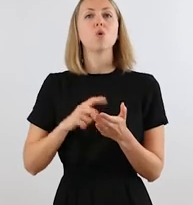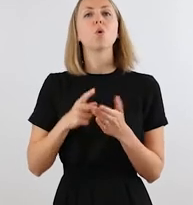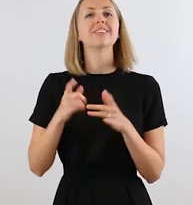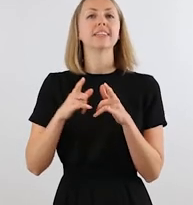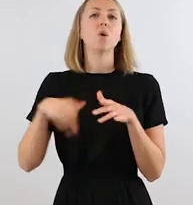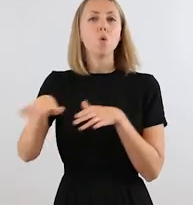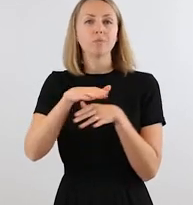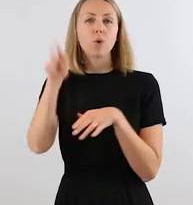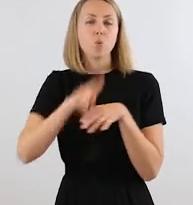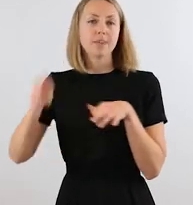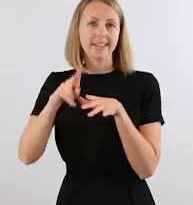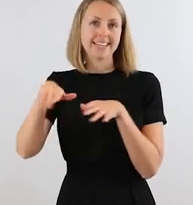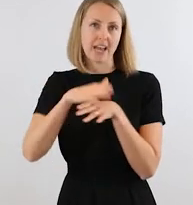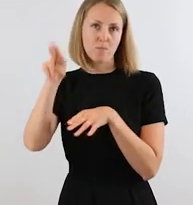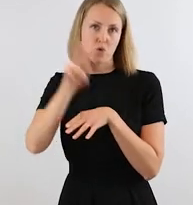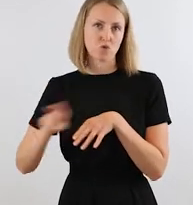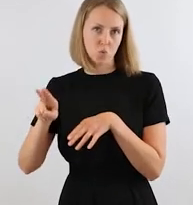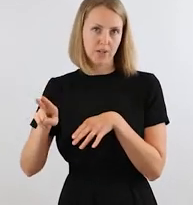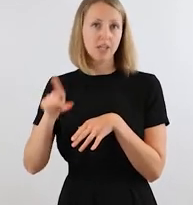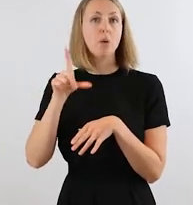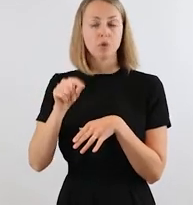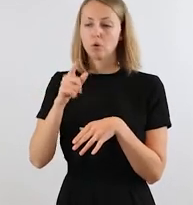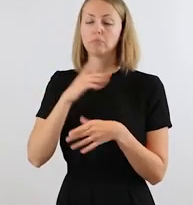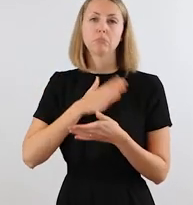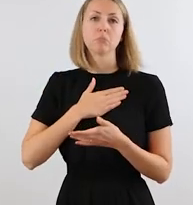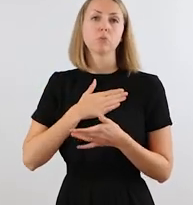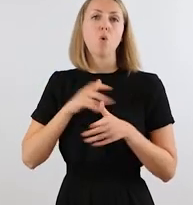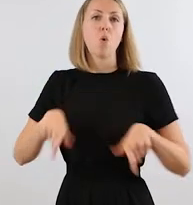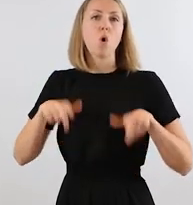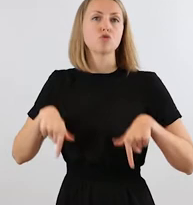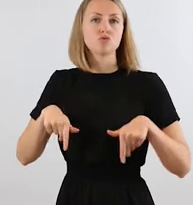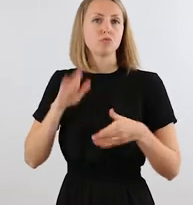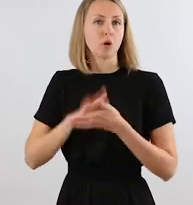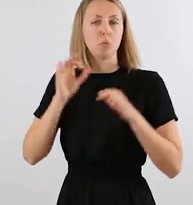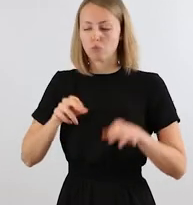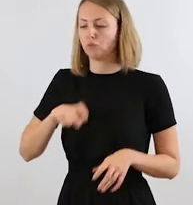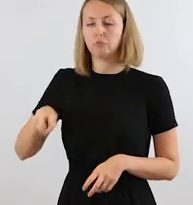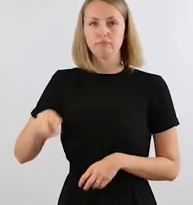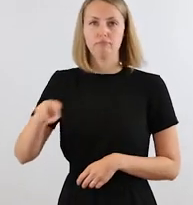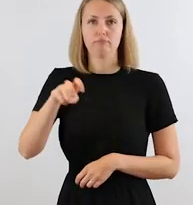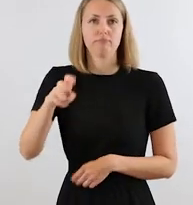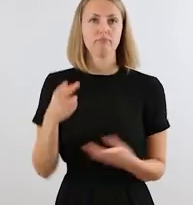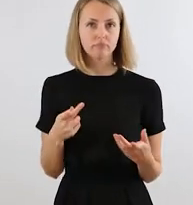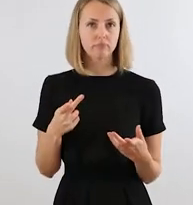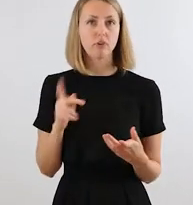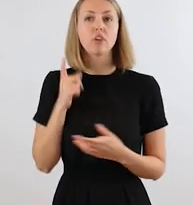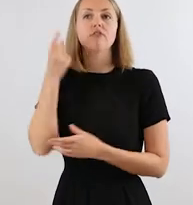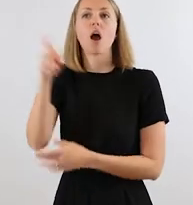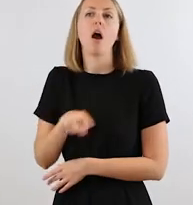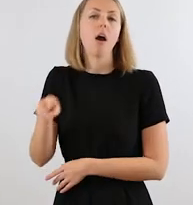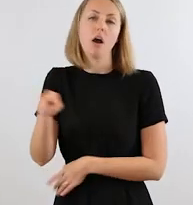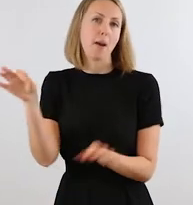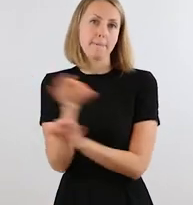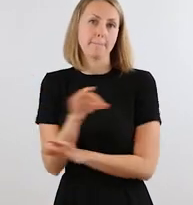Campusuniversität gehandelt hat. Das heißt, ich bin da mit meinem Rollstuhl sehr gut zurecht gekommen, weil die Wege relativ kurz